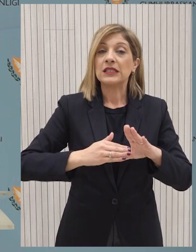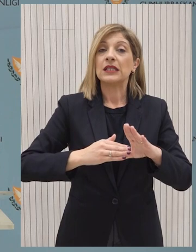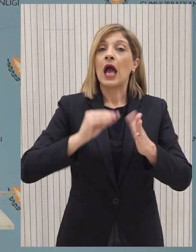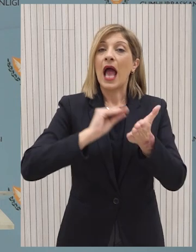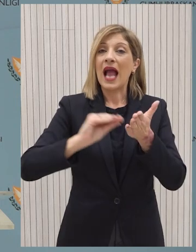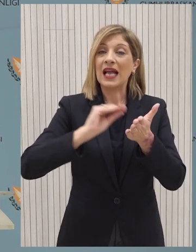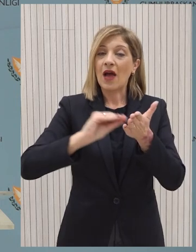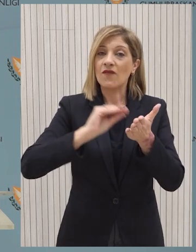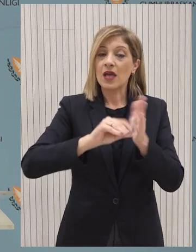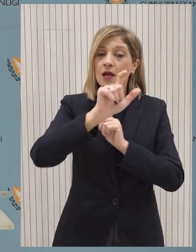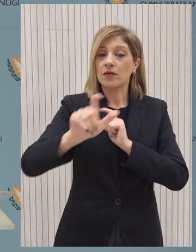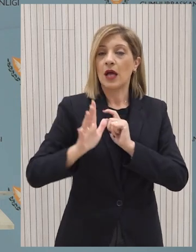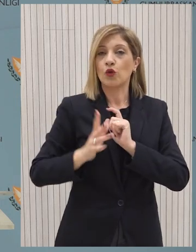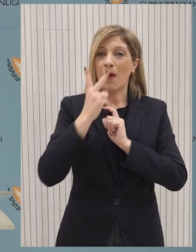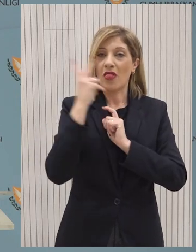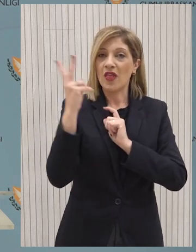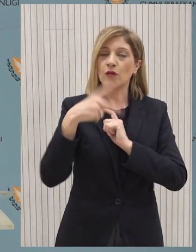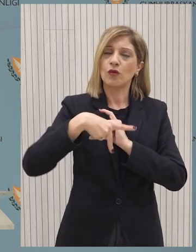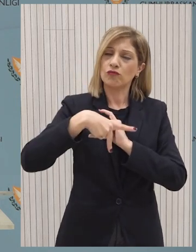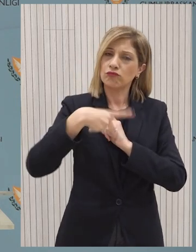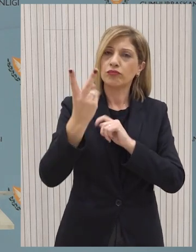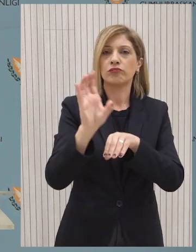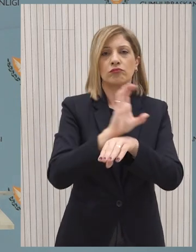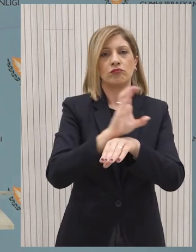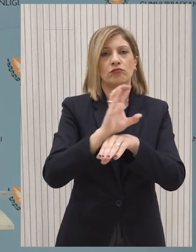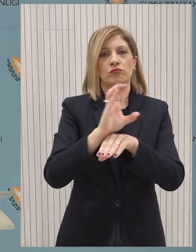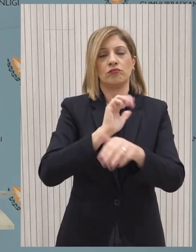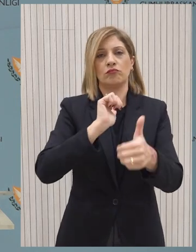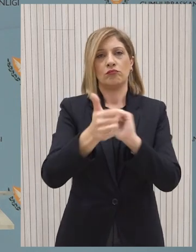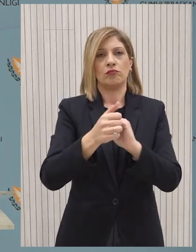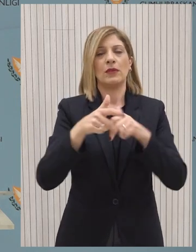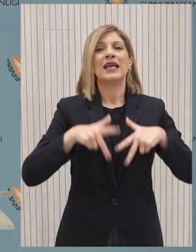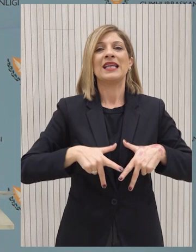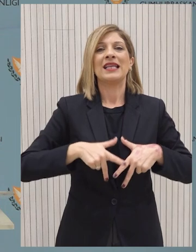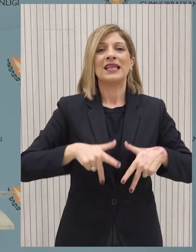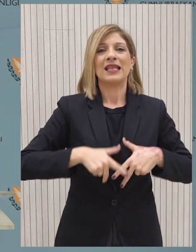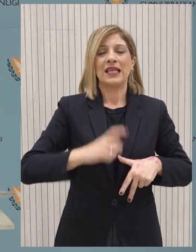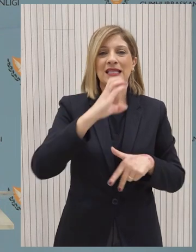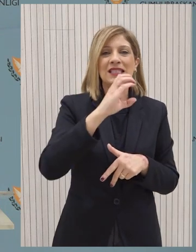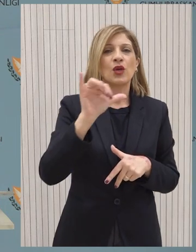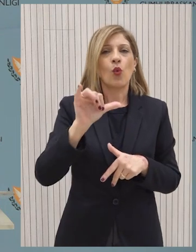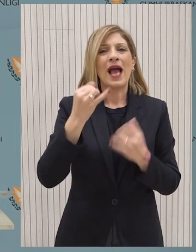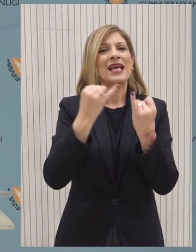εγγραφής των πραγματικών δικαιούχων μπορεί να γίνεται πλέον ηλεκτρονικά μέσω της κυβερνητικής πύλης CY Login.